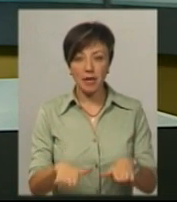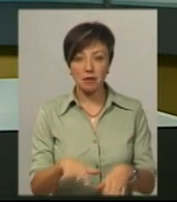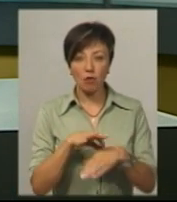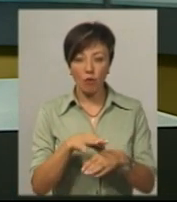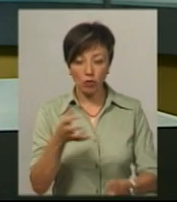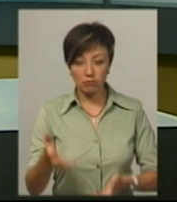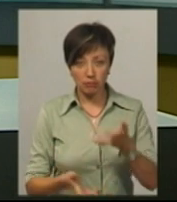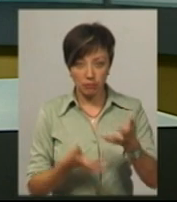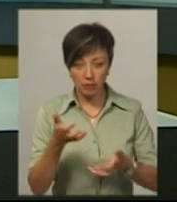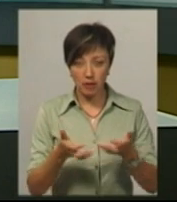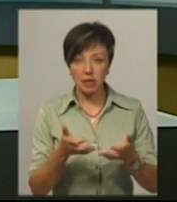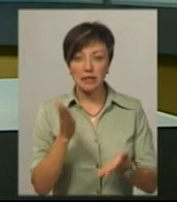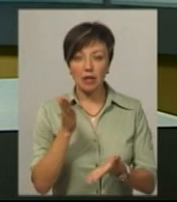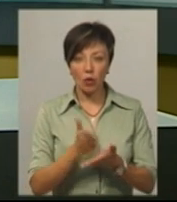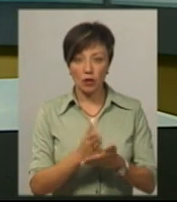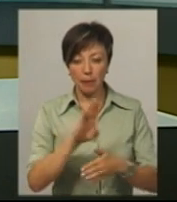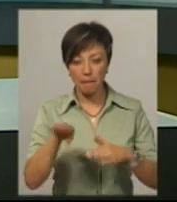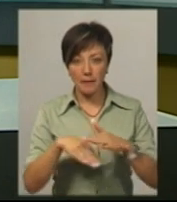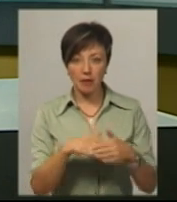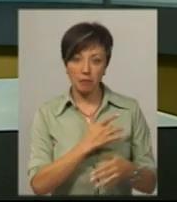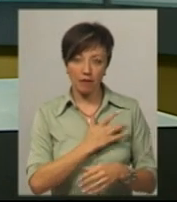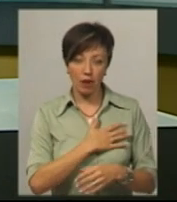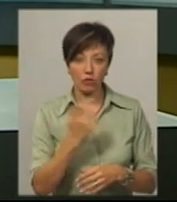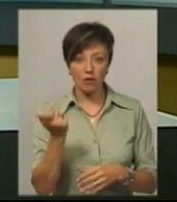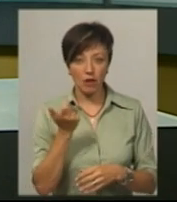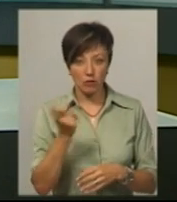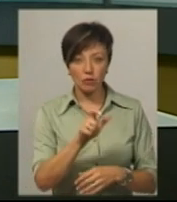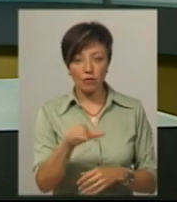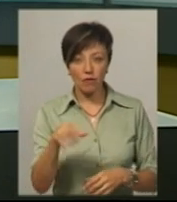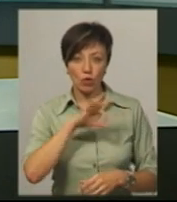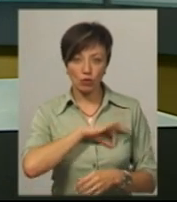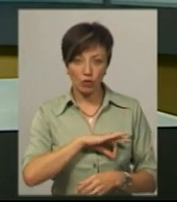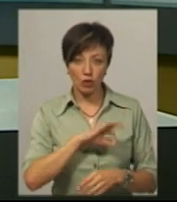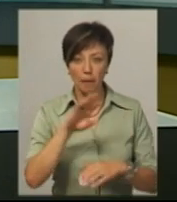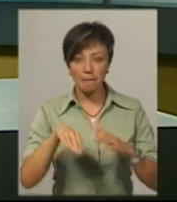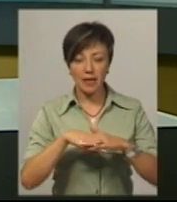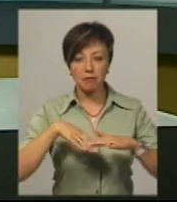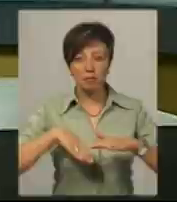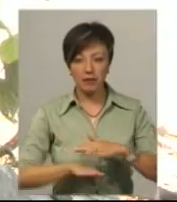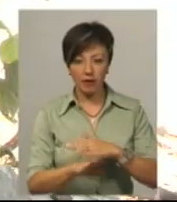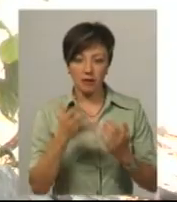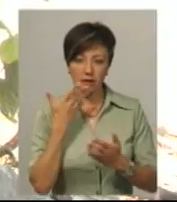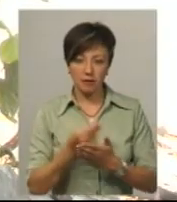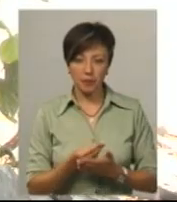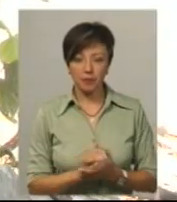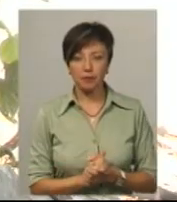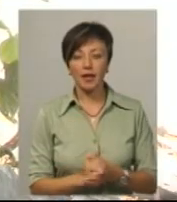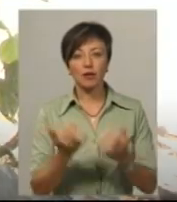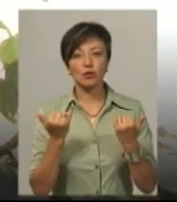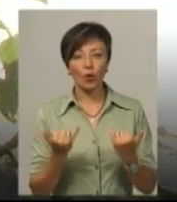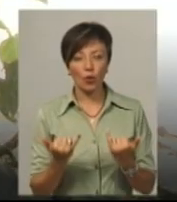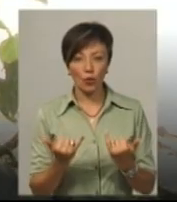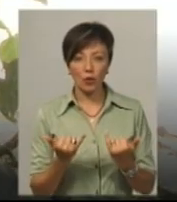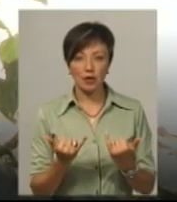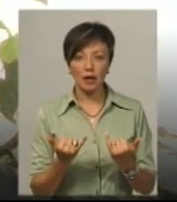археологічне дослідження, знагодиться під приватною власністю. Господарі використовують його під льох. Сьогодні